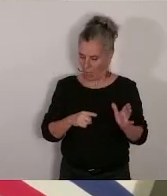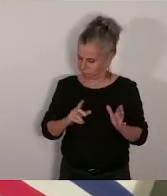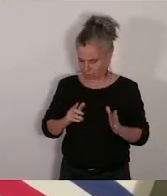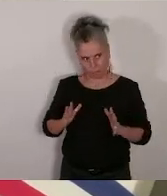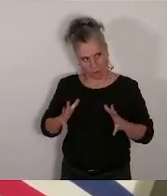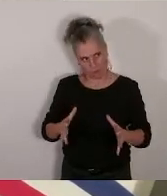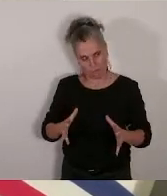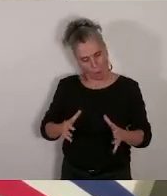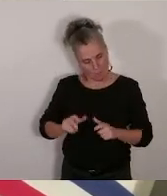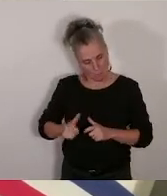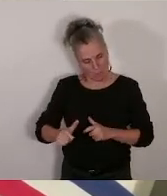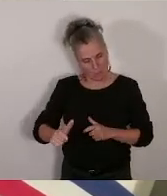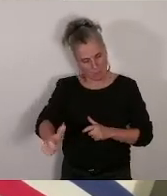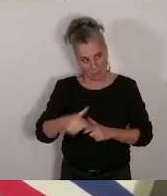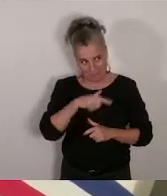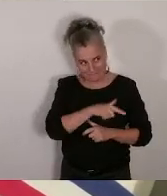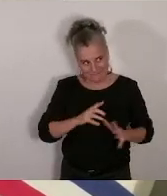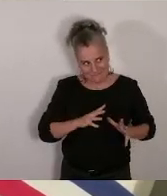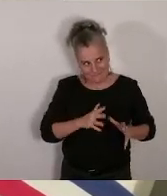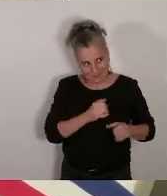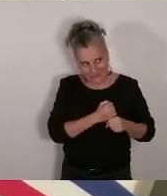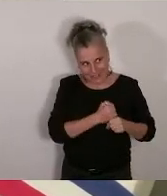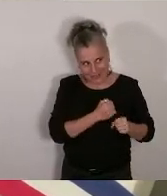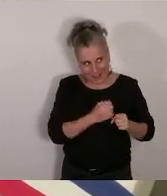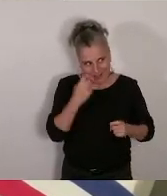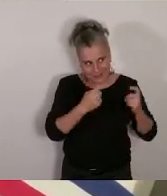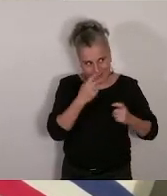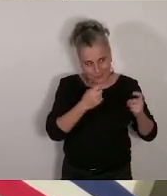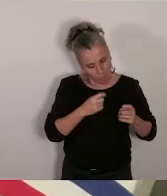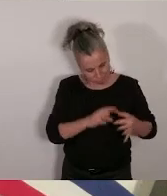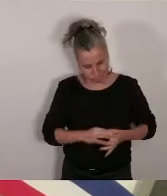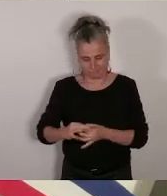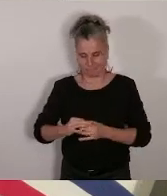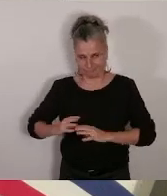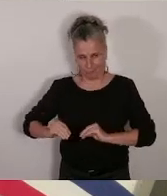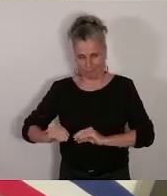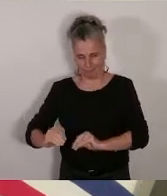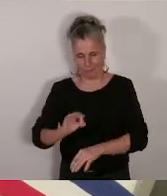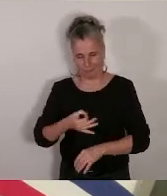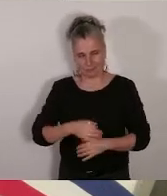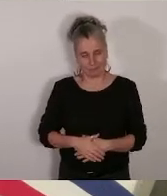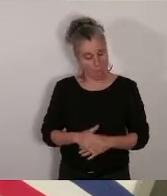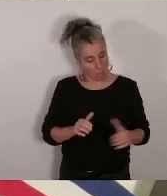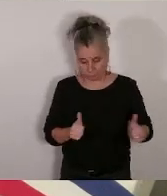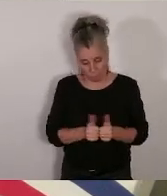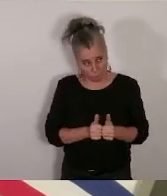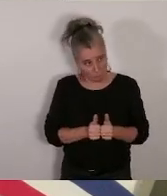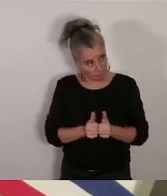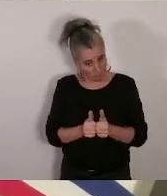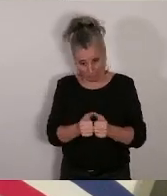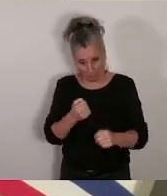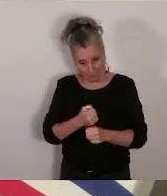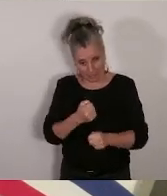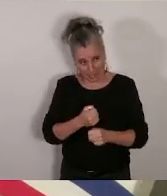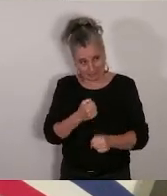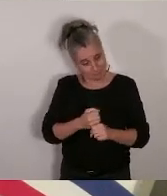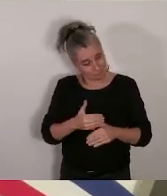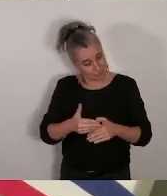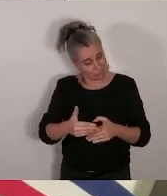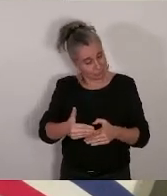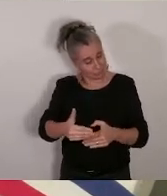votre travail. Et de toute façon, vous allez continuer à travailler avec nous durant votre mandat.